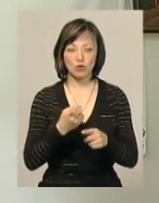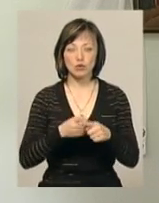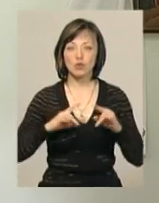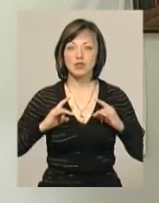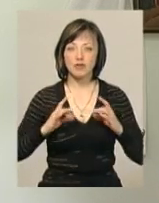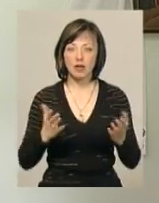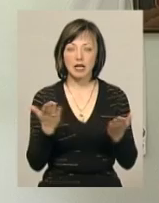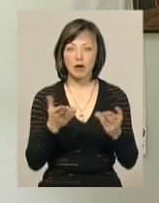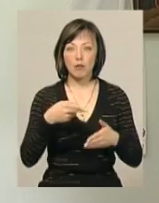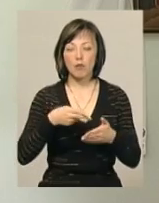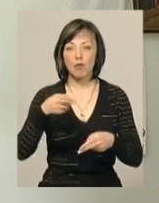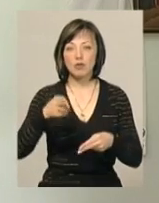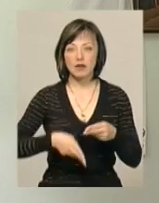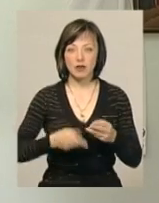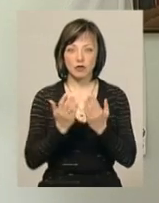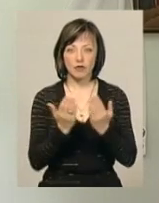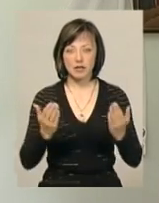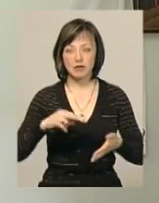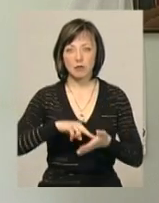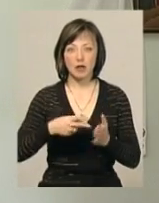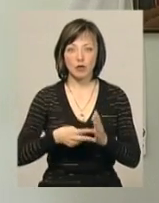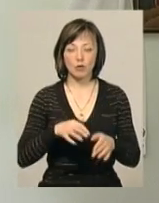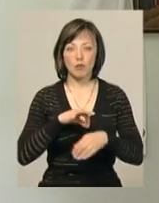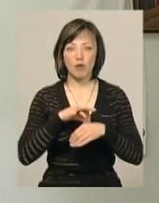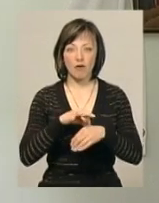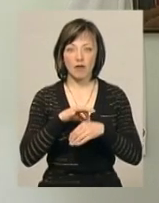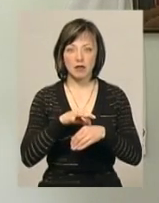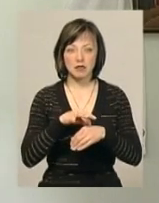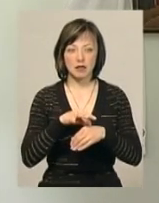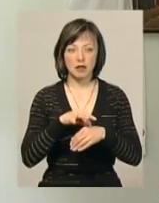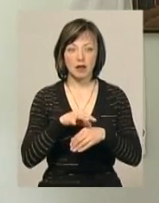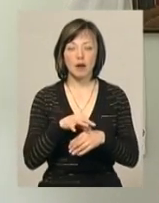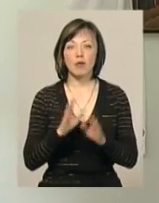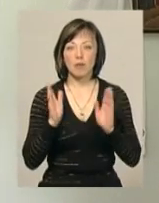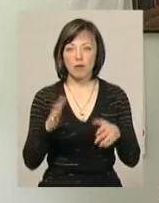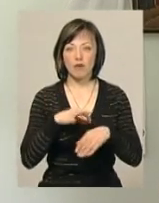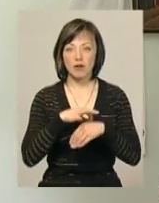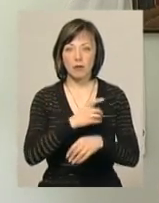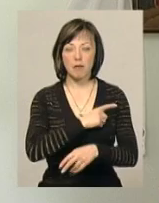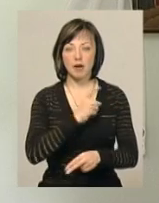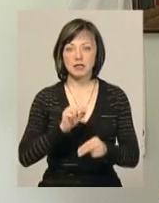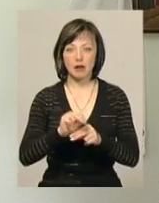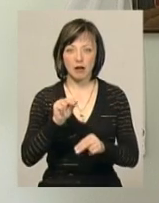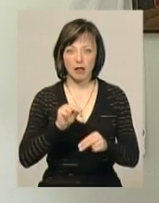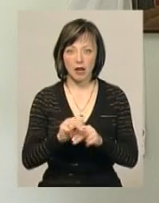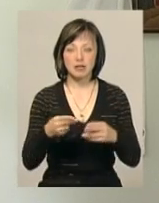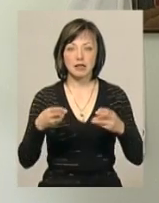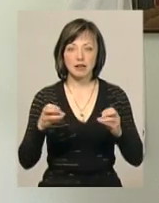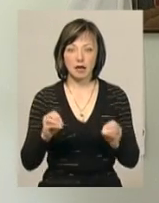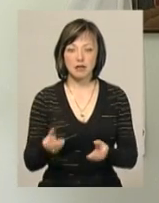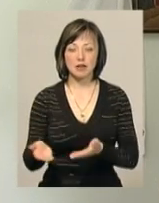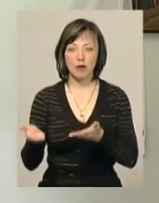і по завершенню виставки ми плануємо провести, ми не плануємо, а ми проведемо майстер-клас, де